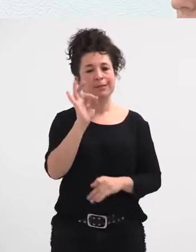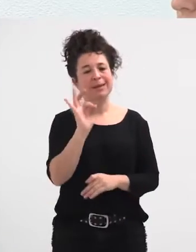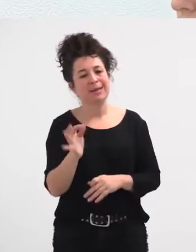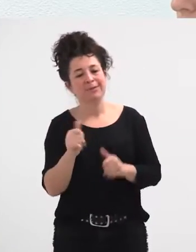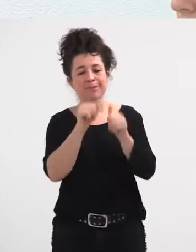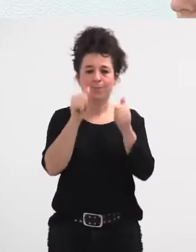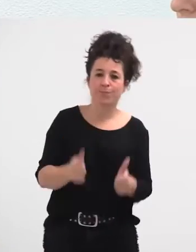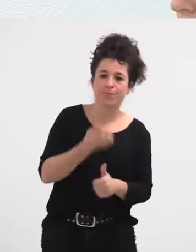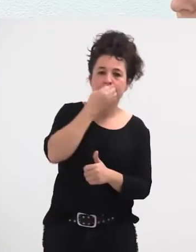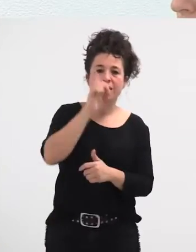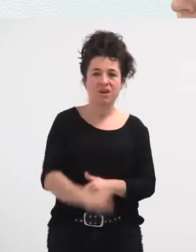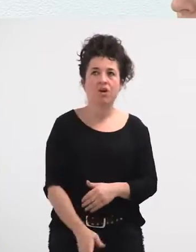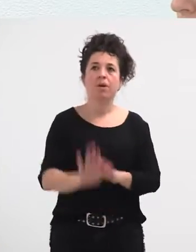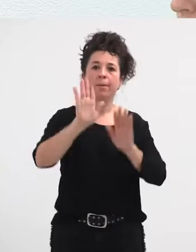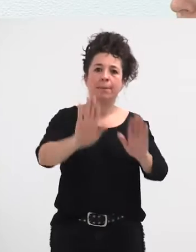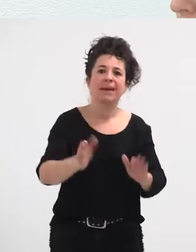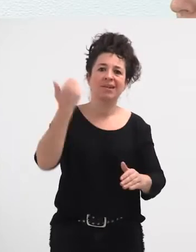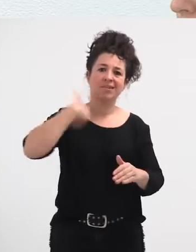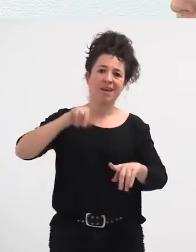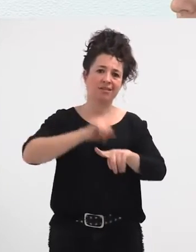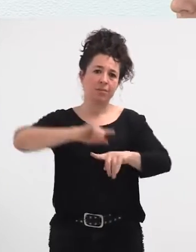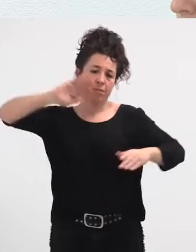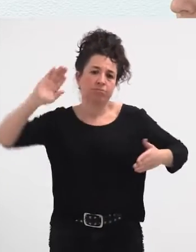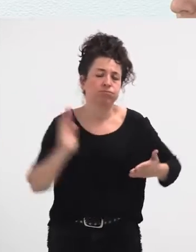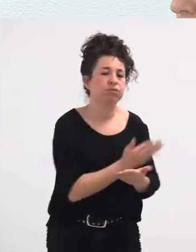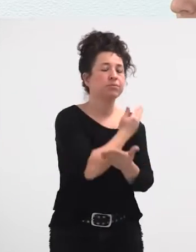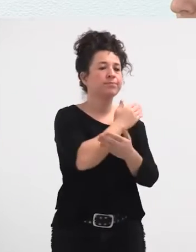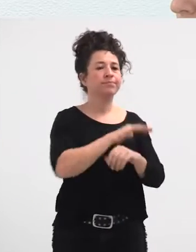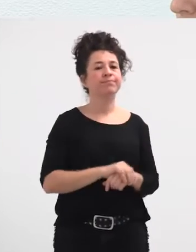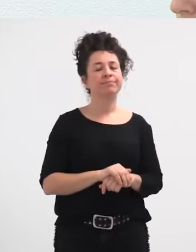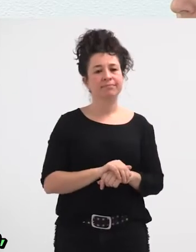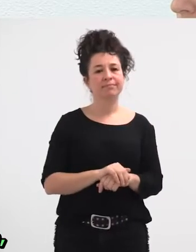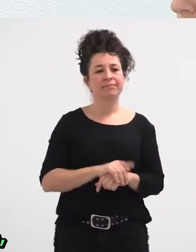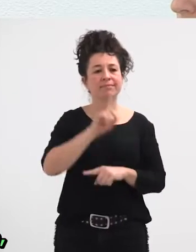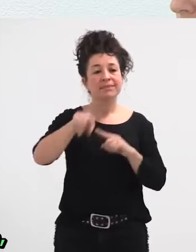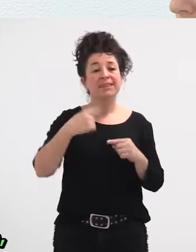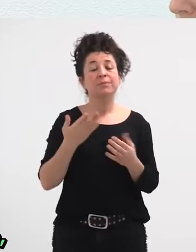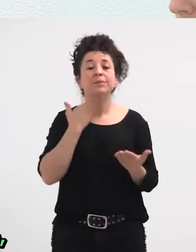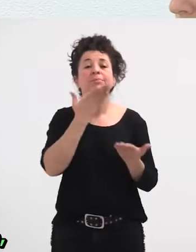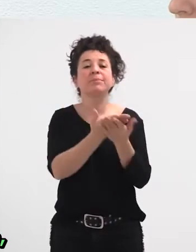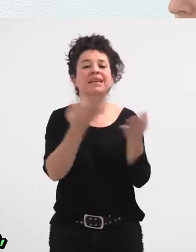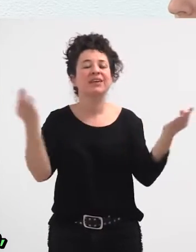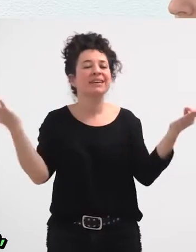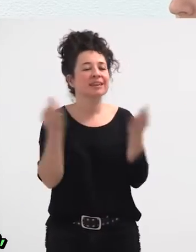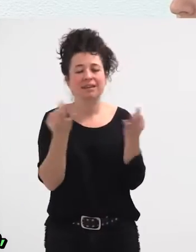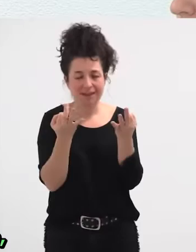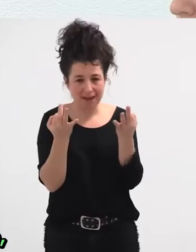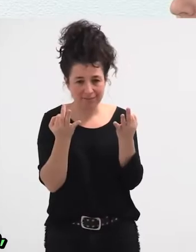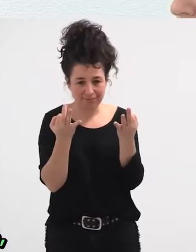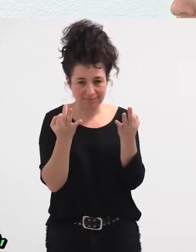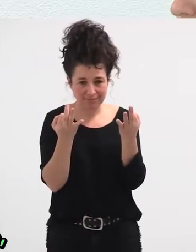moduak izan, baina hogeita bi urte pasatu dira, ez. Eta gero zer beskatu zuten, beskatu zuten, baina, baina, baina,